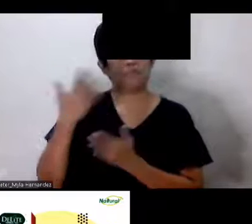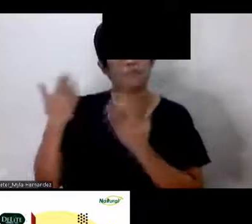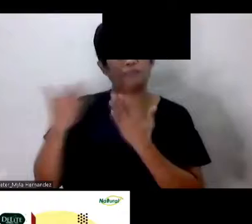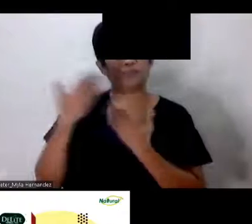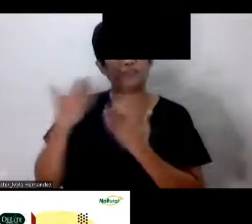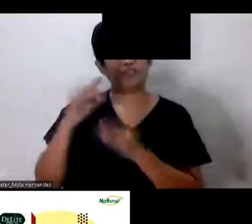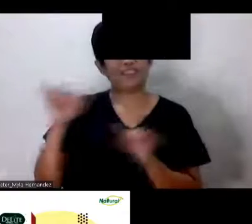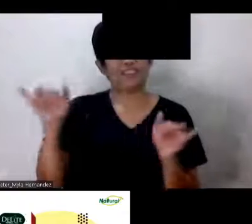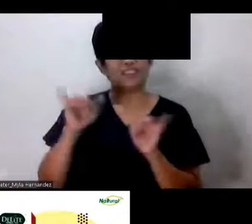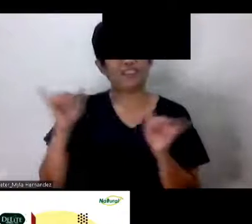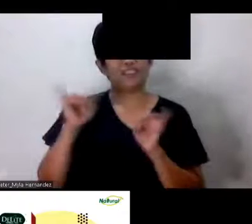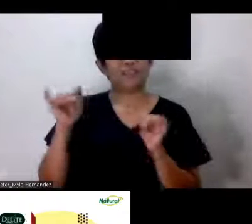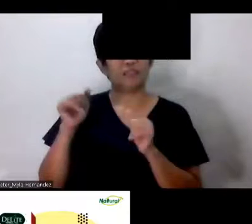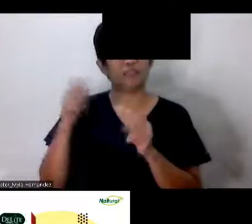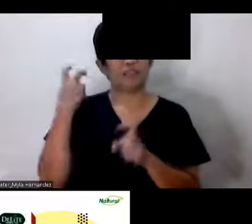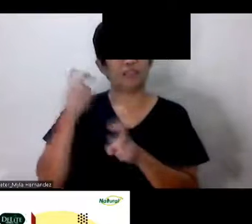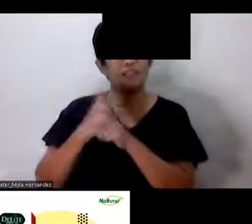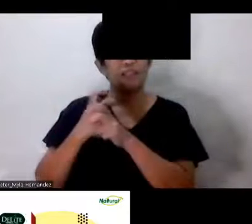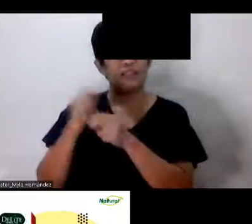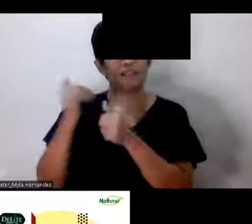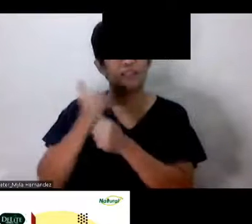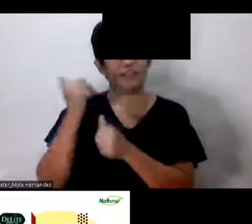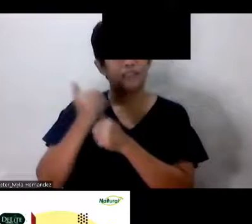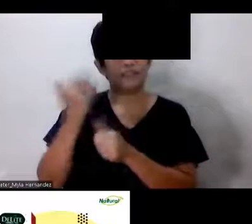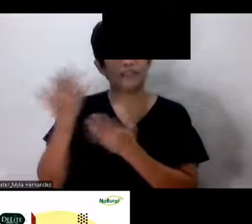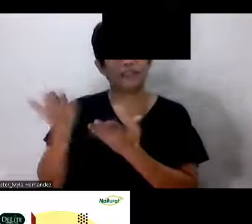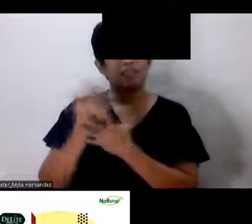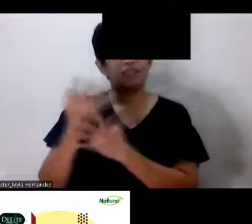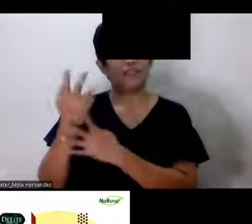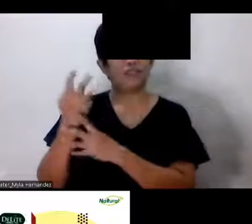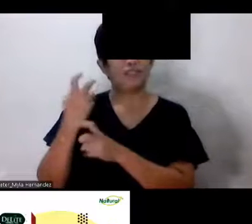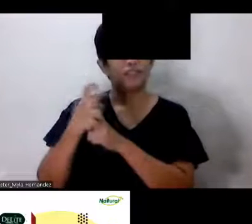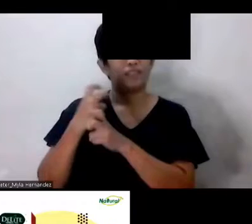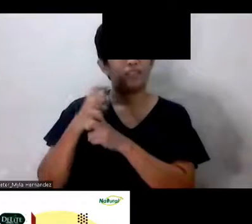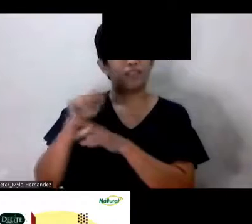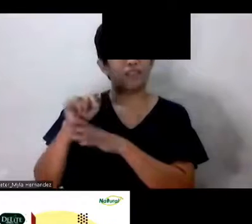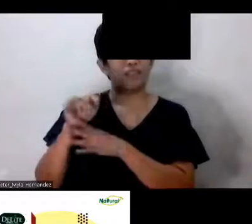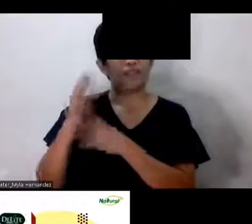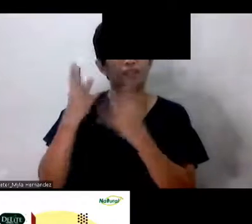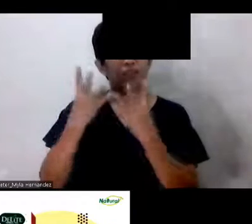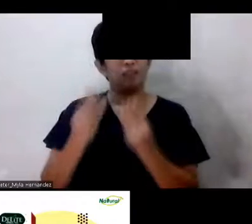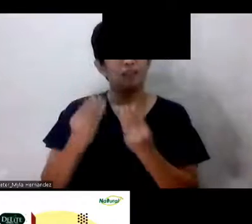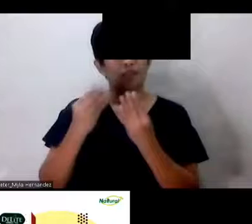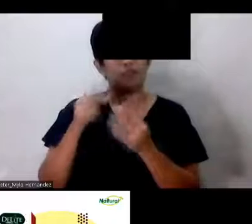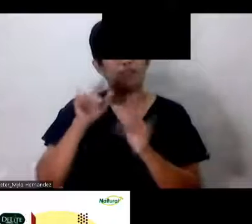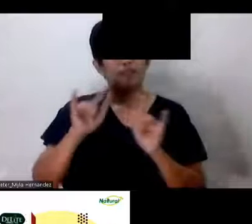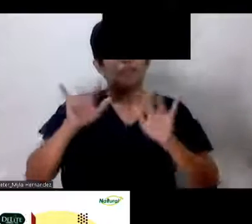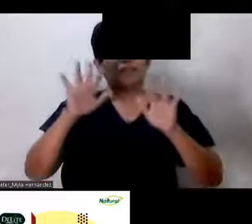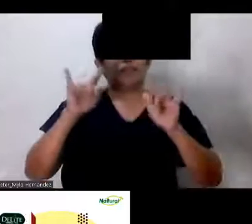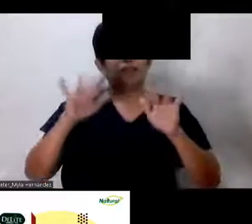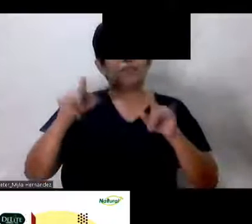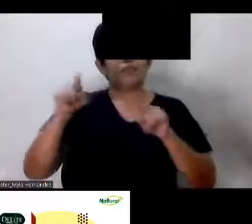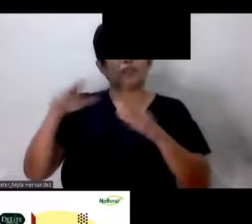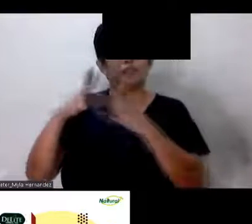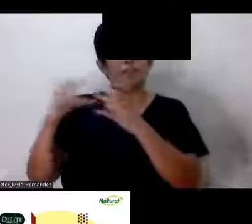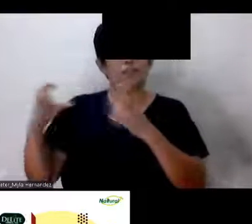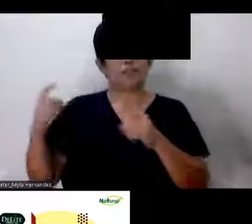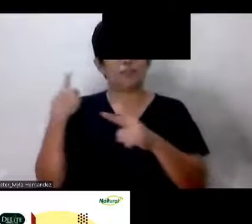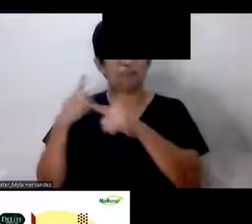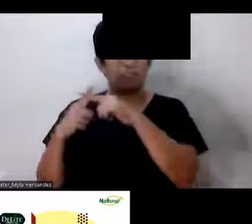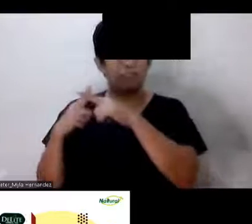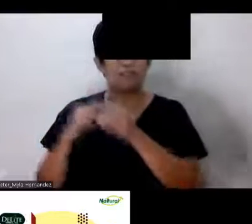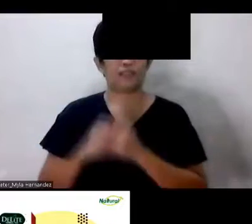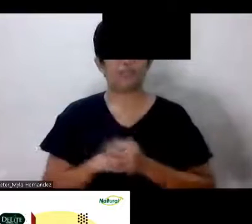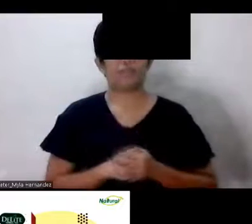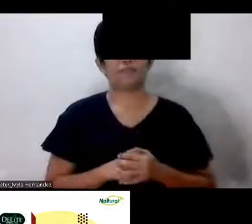Tila bagang nagpapatigas ng ating dumi At hinahirapan At Ang nagpapalambot naman At nagpapaginhawa sa pagdumi Ay ang Palaya Plus nga Go